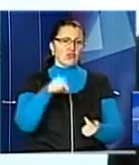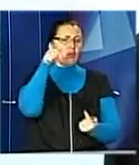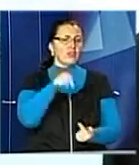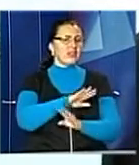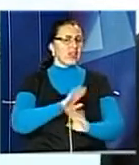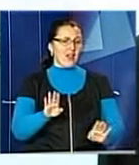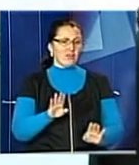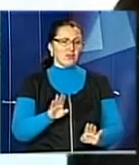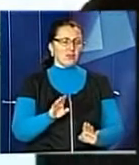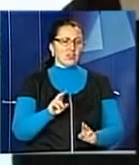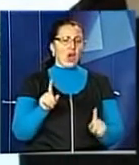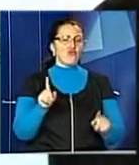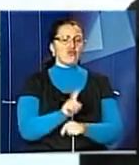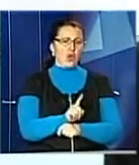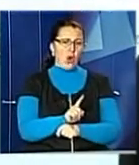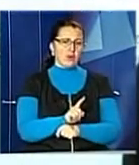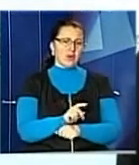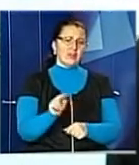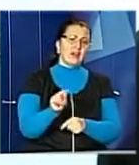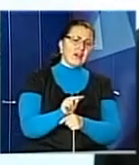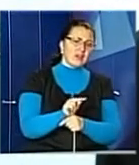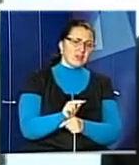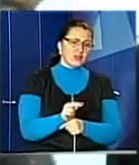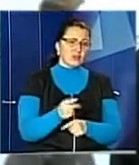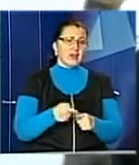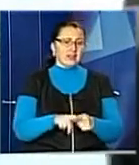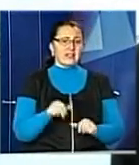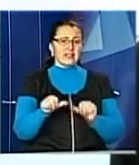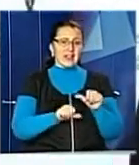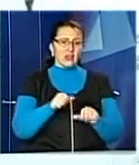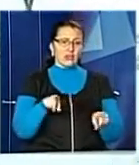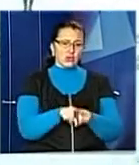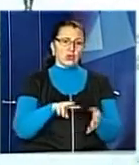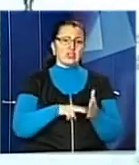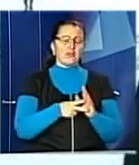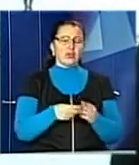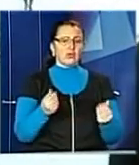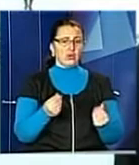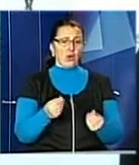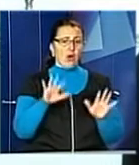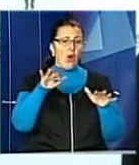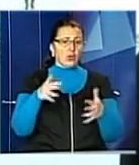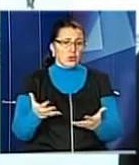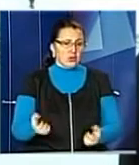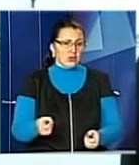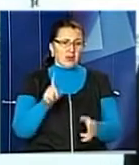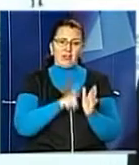СТУ. Тобто, або ремонтуємо дощоприймачі. На цей рік також заплодовані кошти. Дощоприймач досить недешевий.